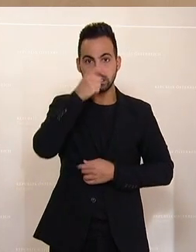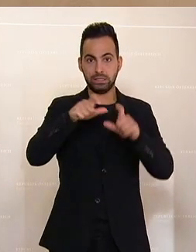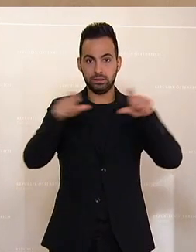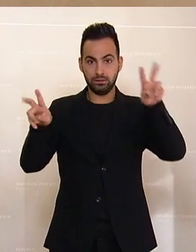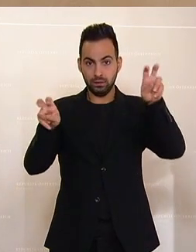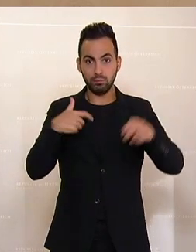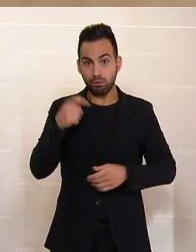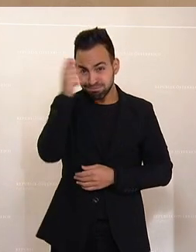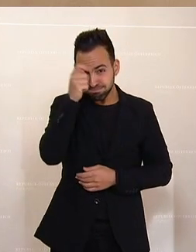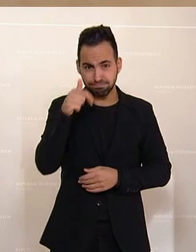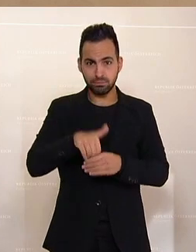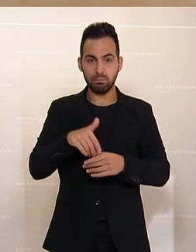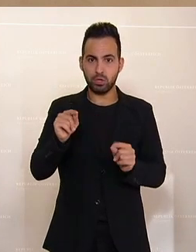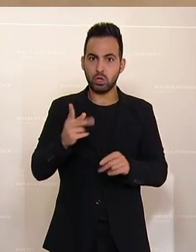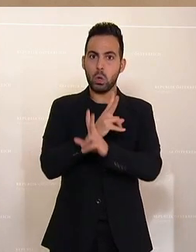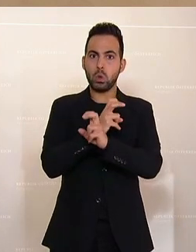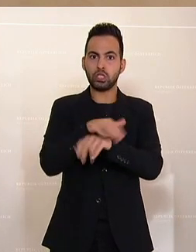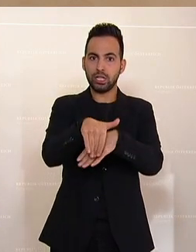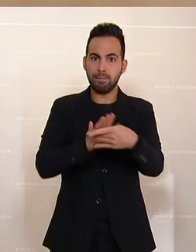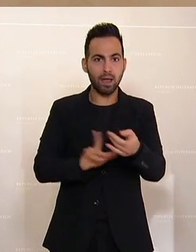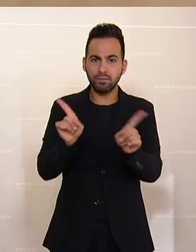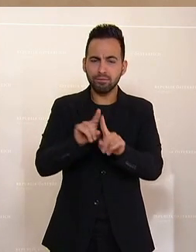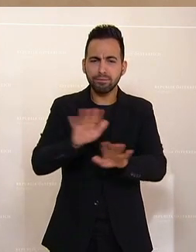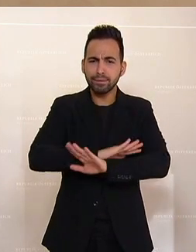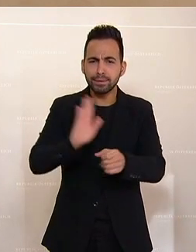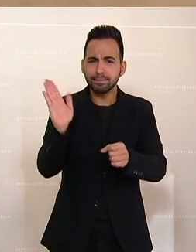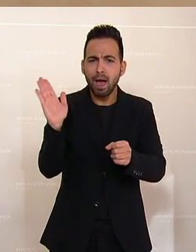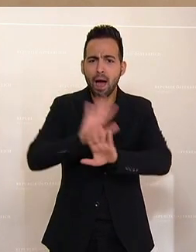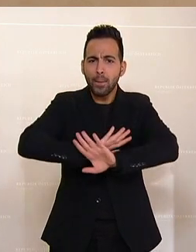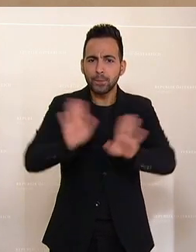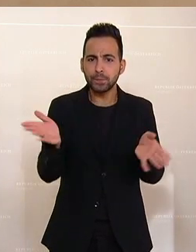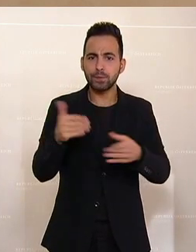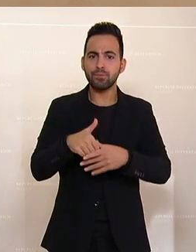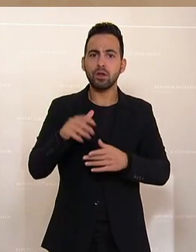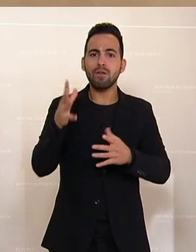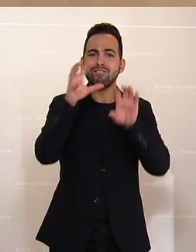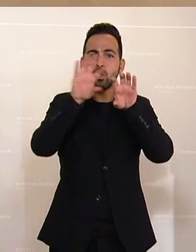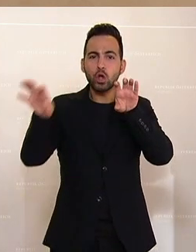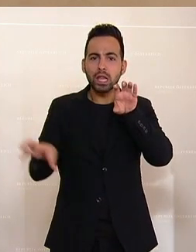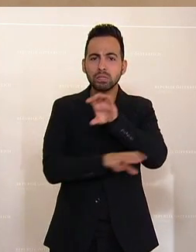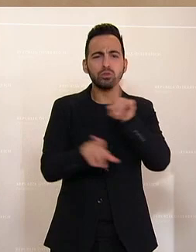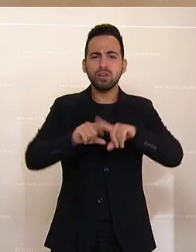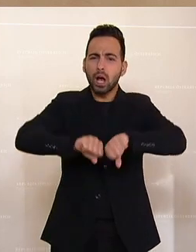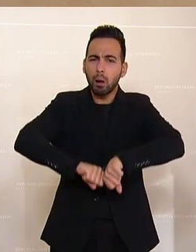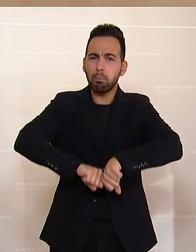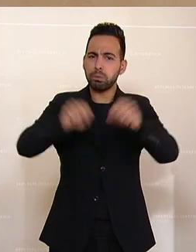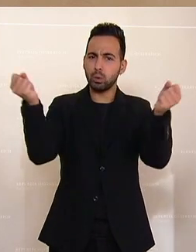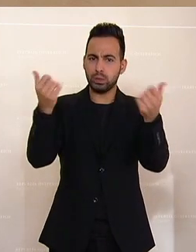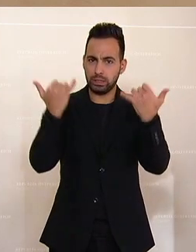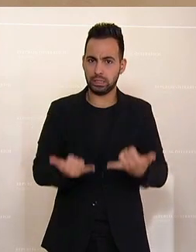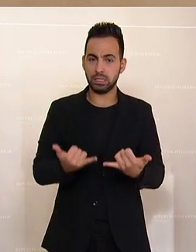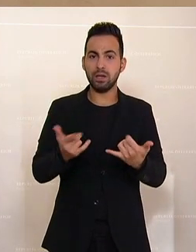Das ist ein Schlag ins Gesicht der österreichischen Gemeinden. Der Föderalismus wird mit Füßen getreten. Das ist eine